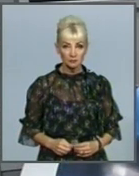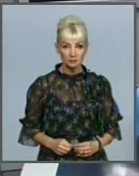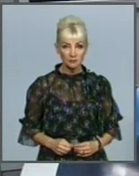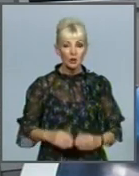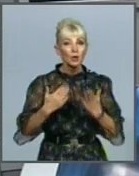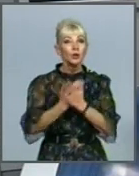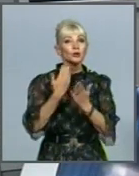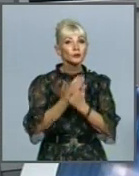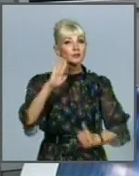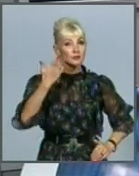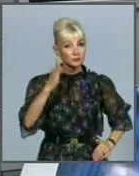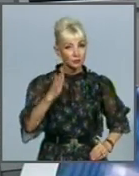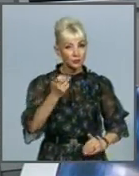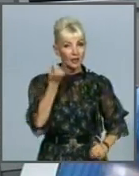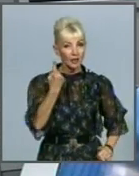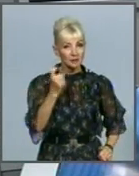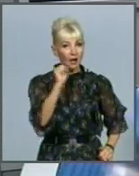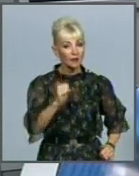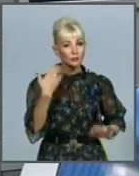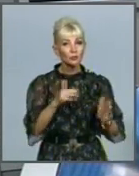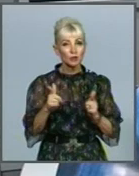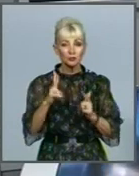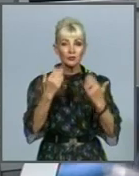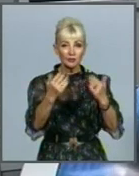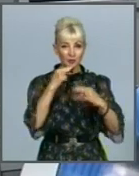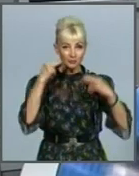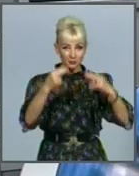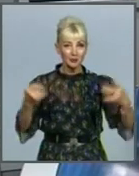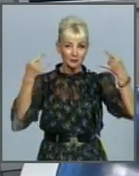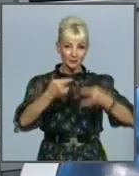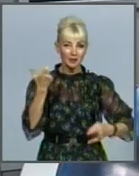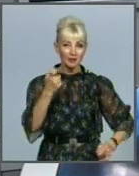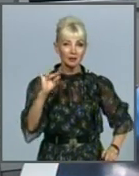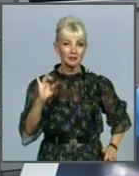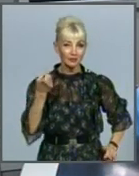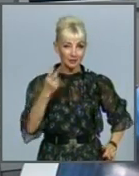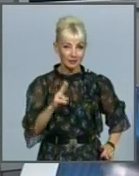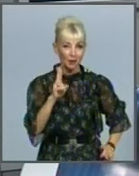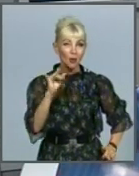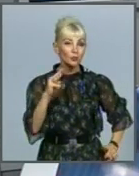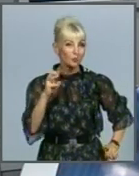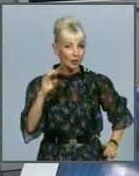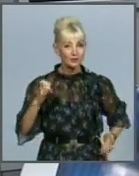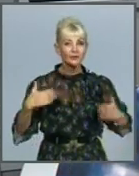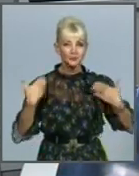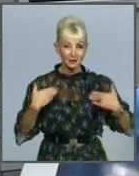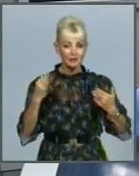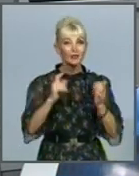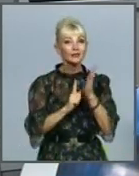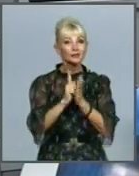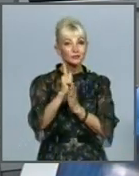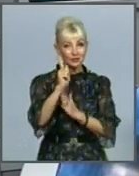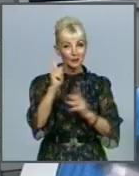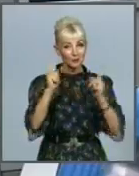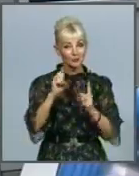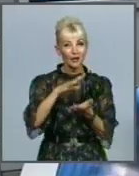Інформаційна картина вівторка 11 серпня вже готова до вашої уваги. ефірі Харківські звісті, а у студії Аліна Курмашева моє вітання. І на